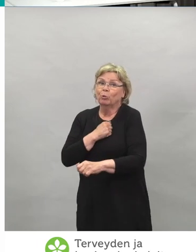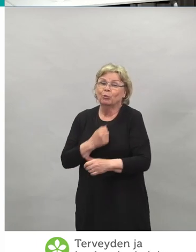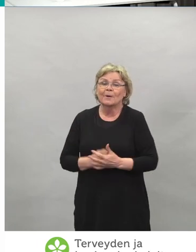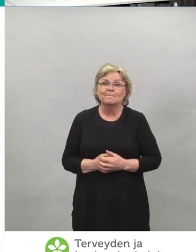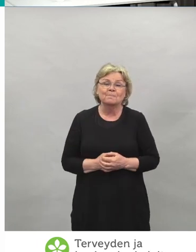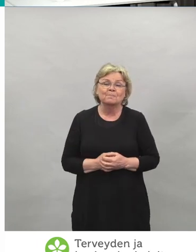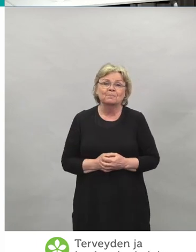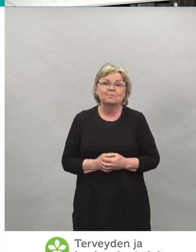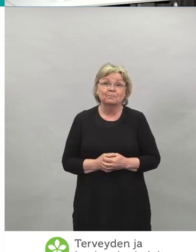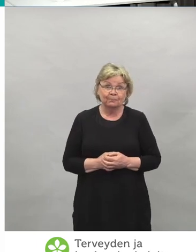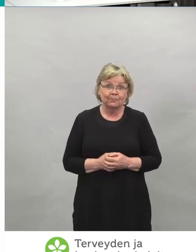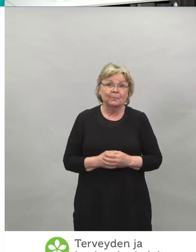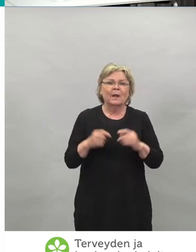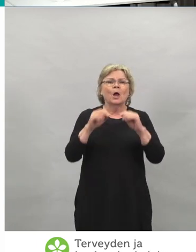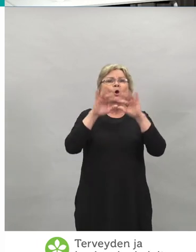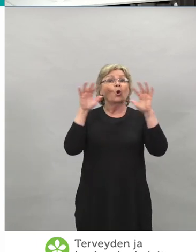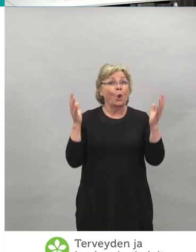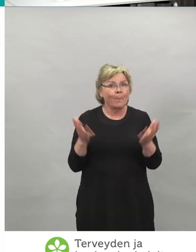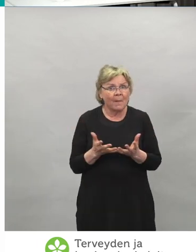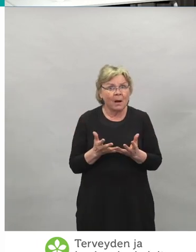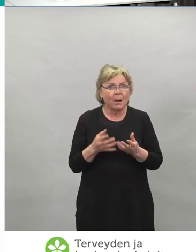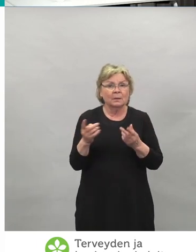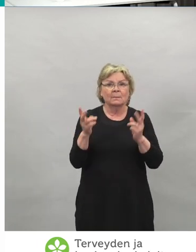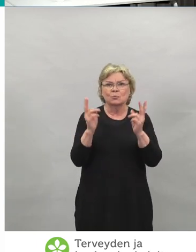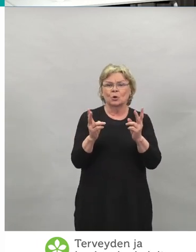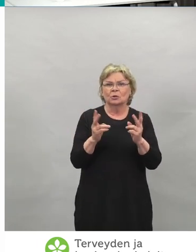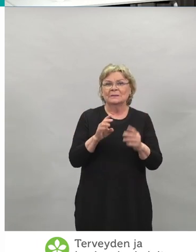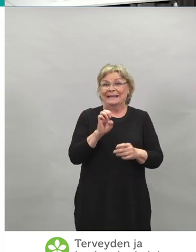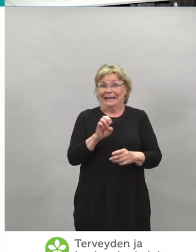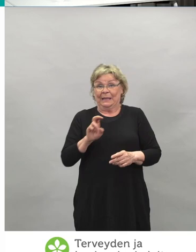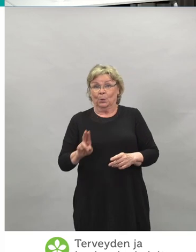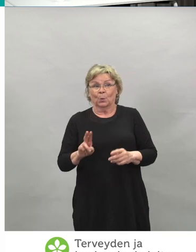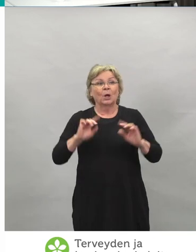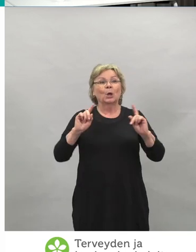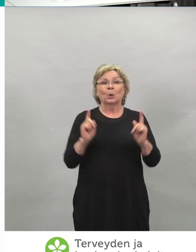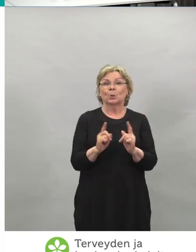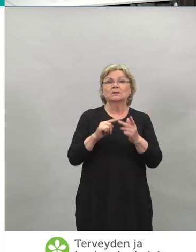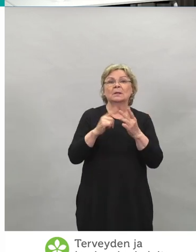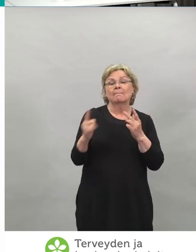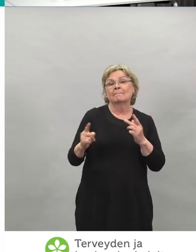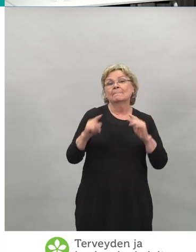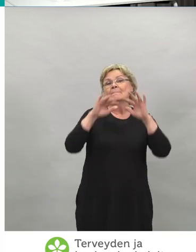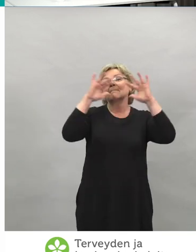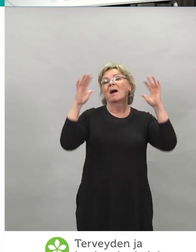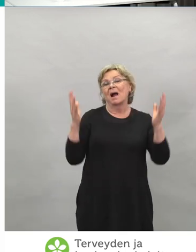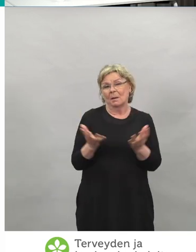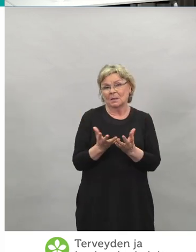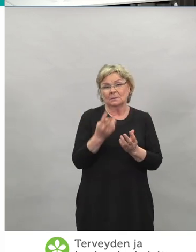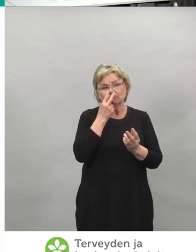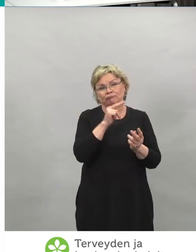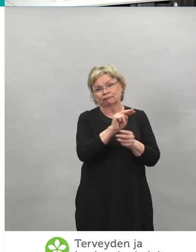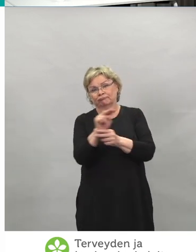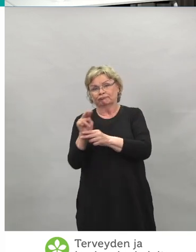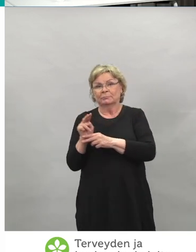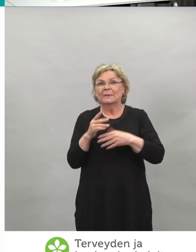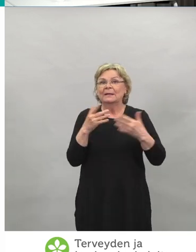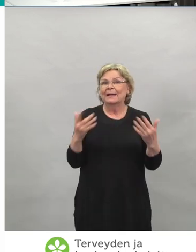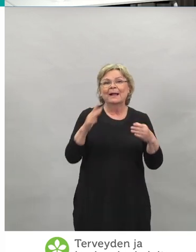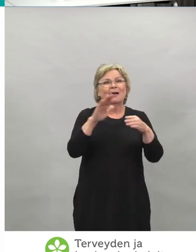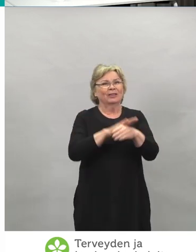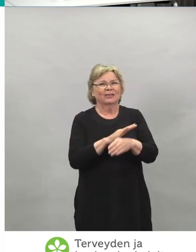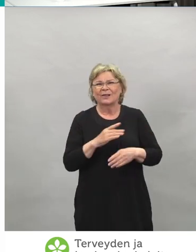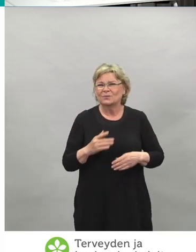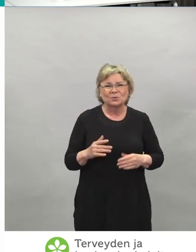Rokotukset globaalisti ja EU-ssa lyhyesti edelleen maailmanlaajuisesti, niin rokotuskattavuus ei ole kovin